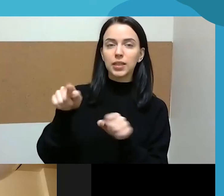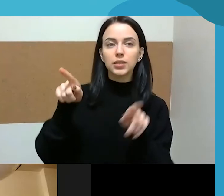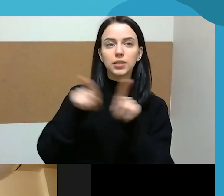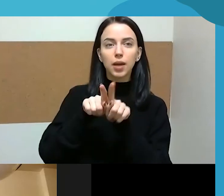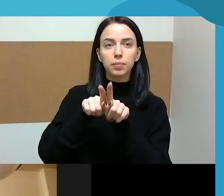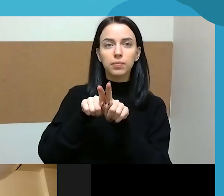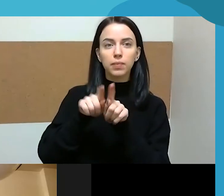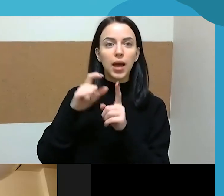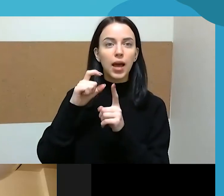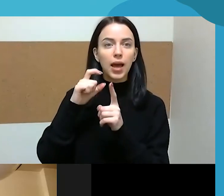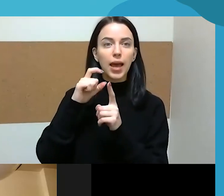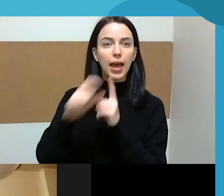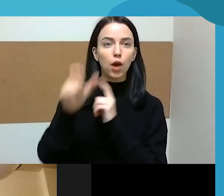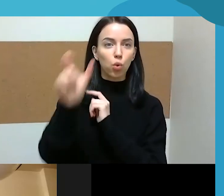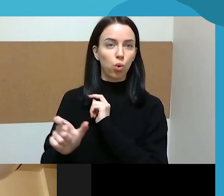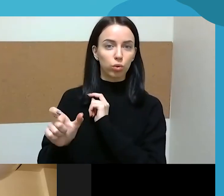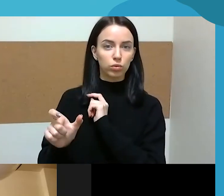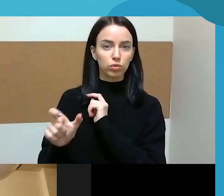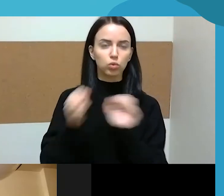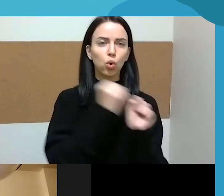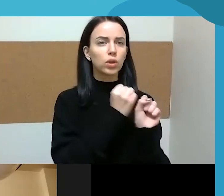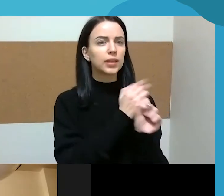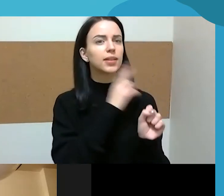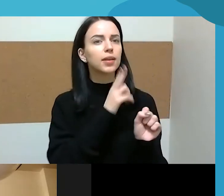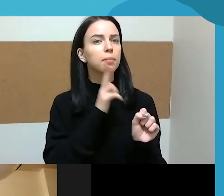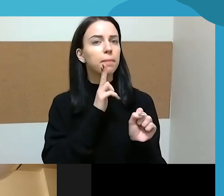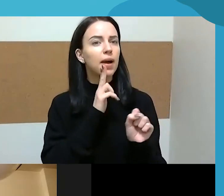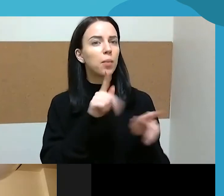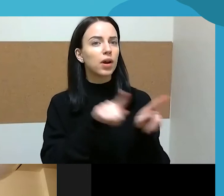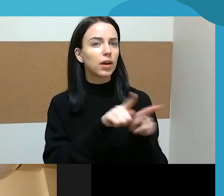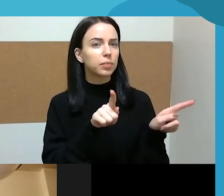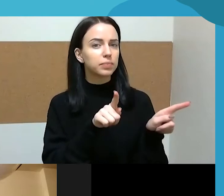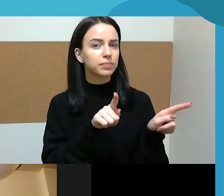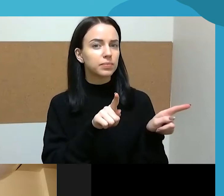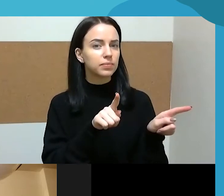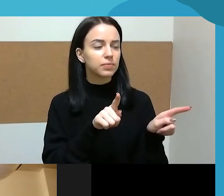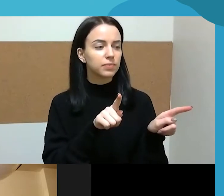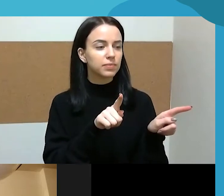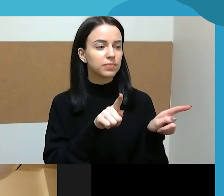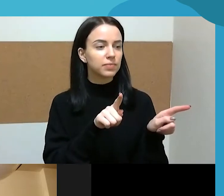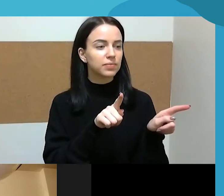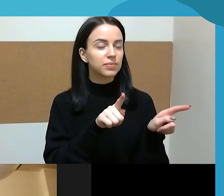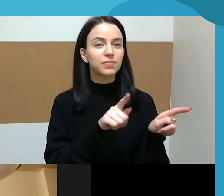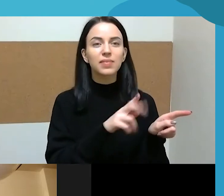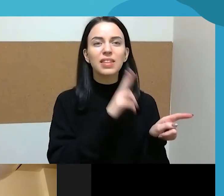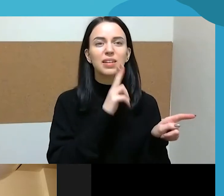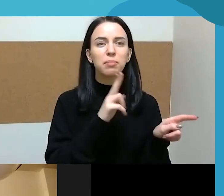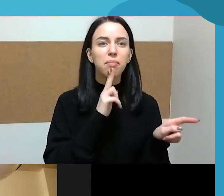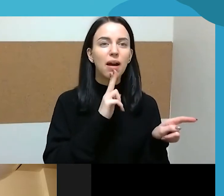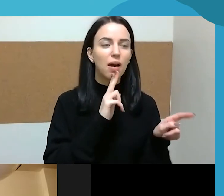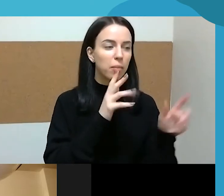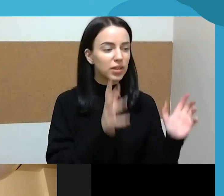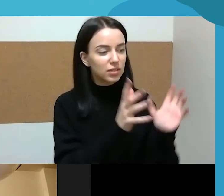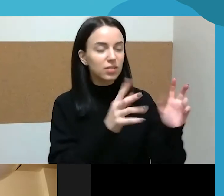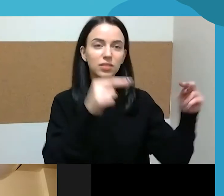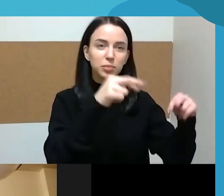heroizmo forma, o dirbanti mama, tokia truputėlė, mamotinystės bandanti nusimuilinti moteris. yra